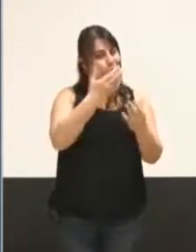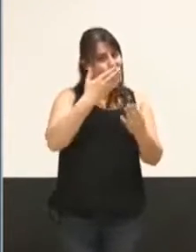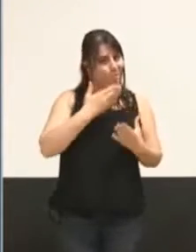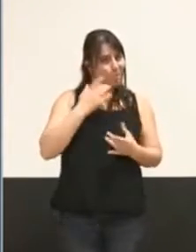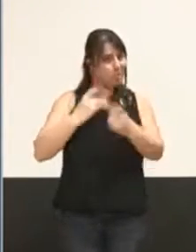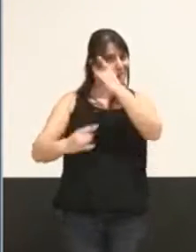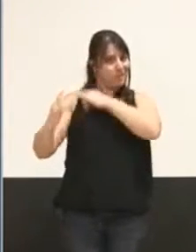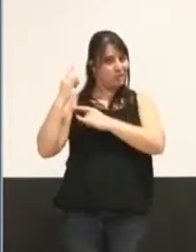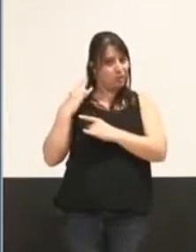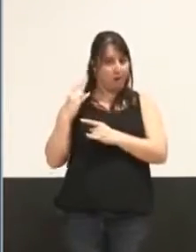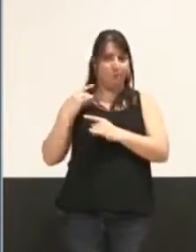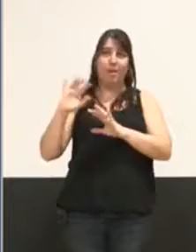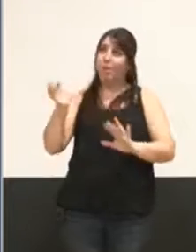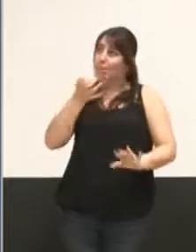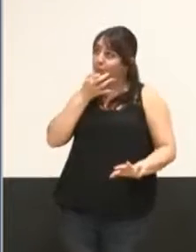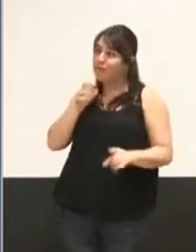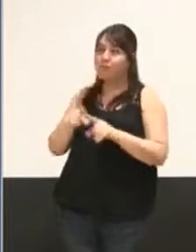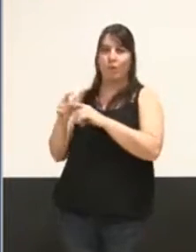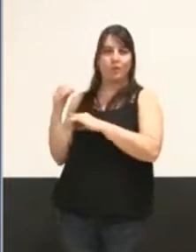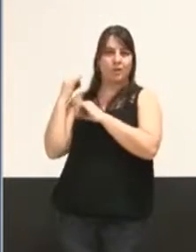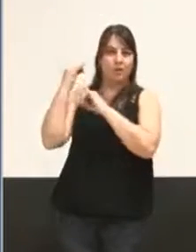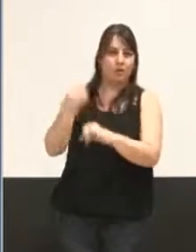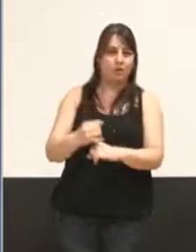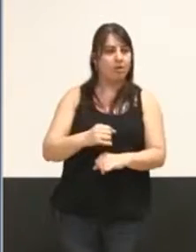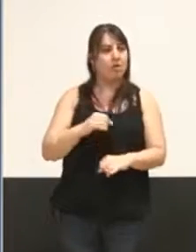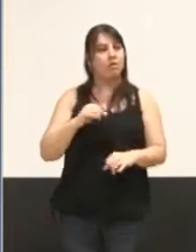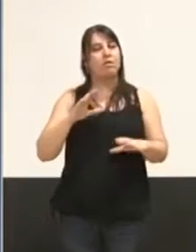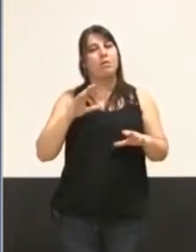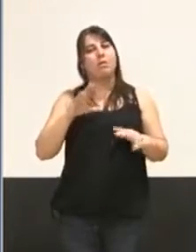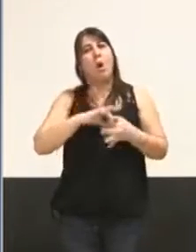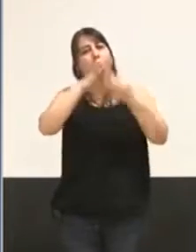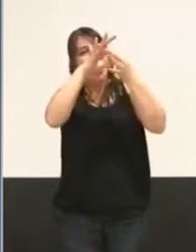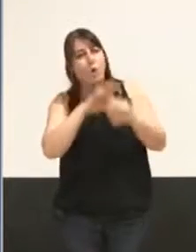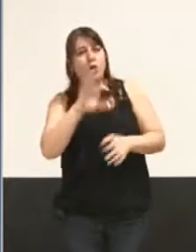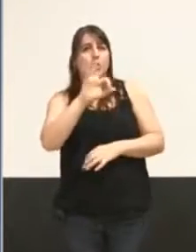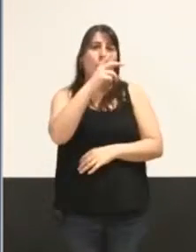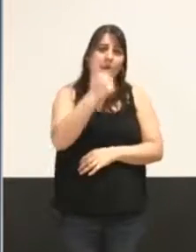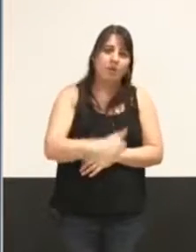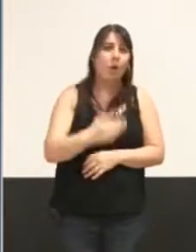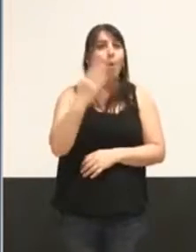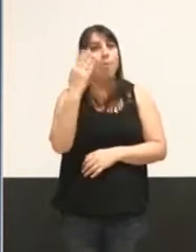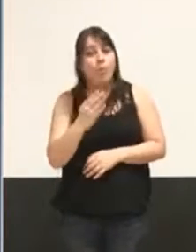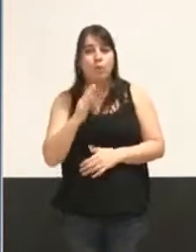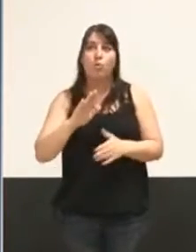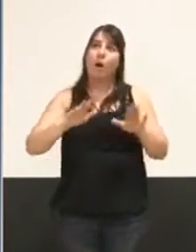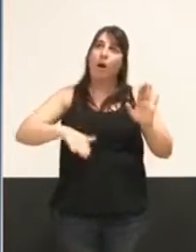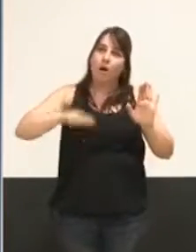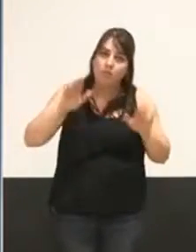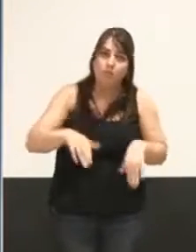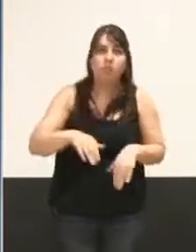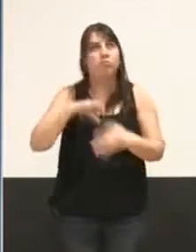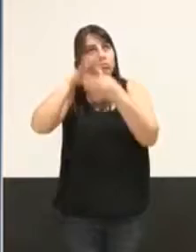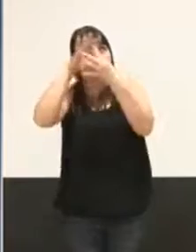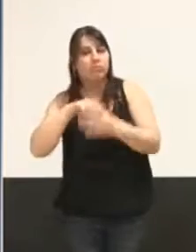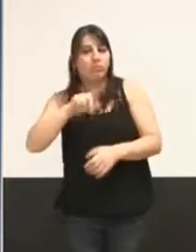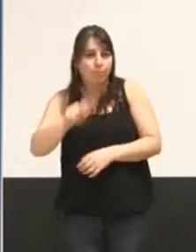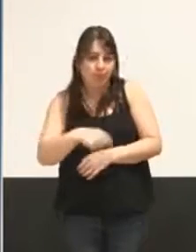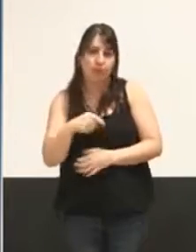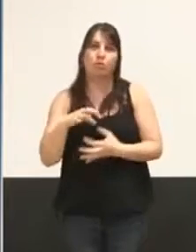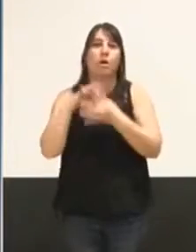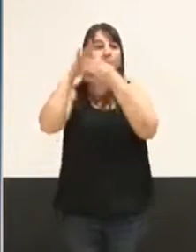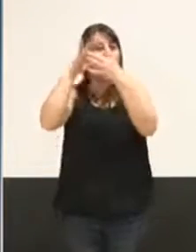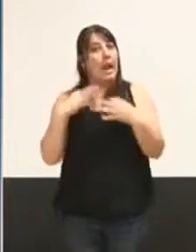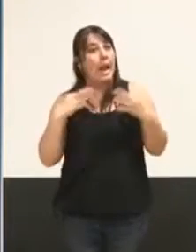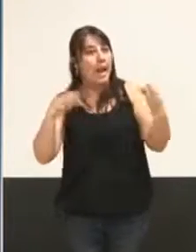commune, pratiquant ou pas, religieux ou pas, athée, évidemment, laïque, évidemment.